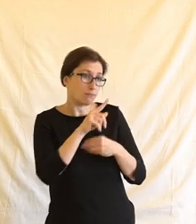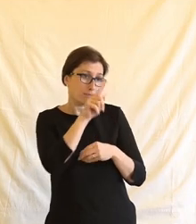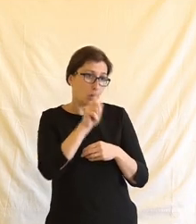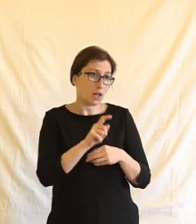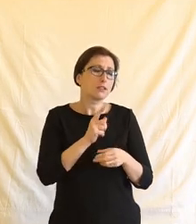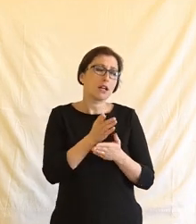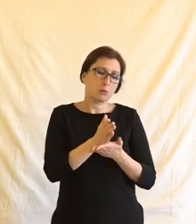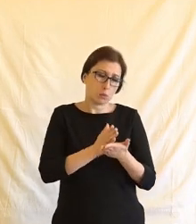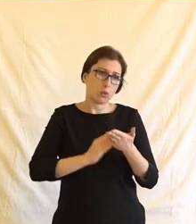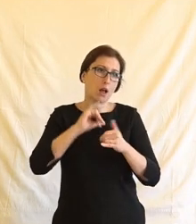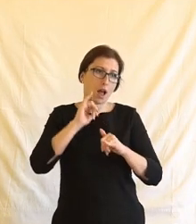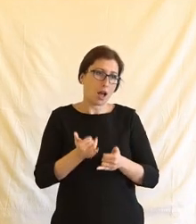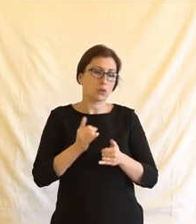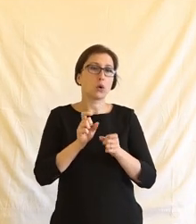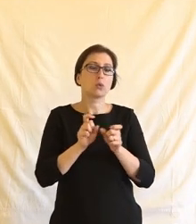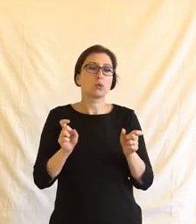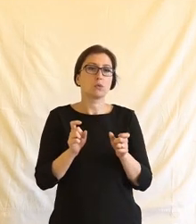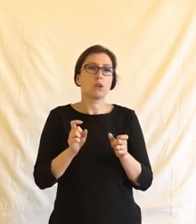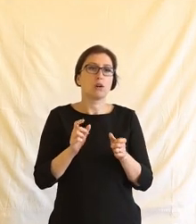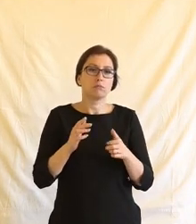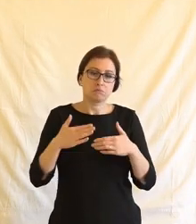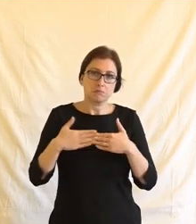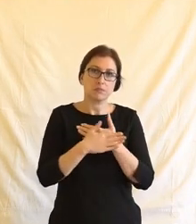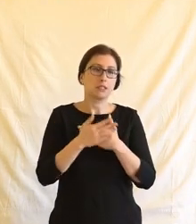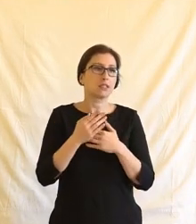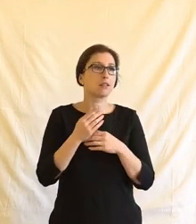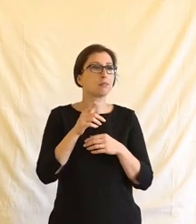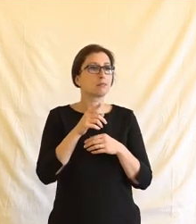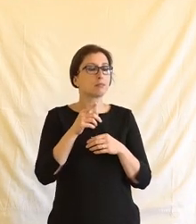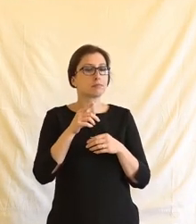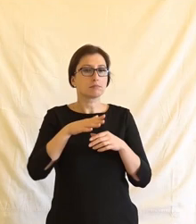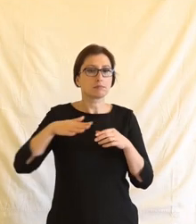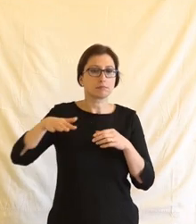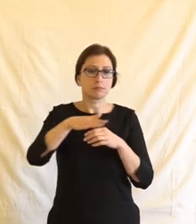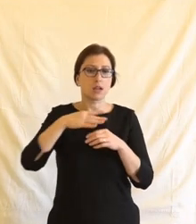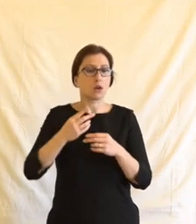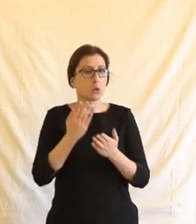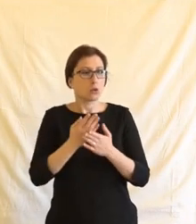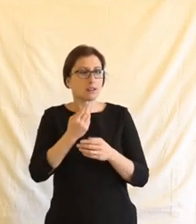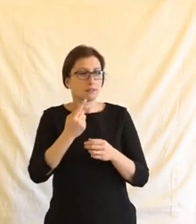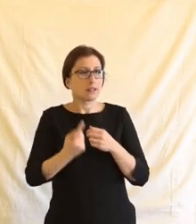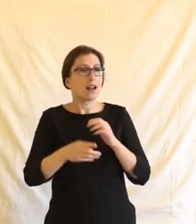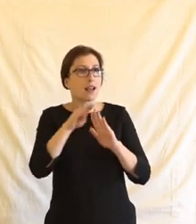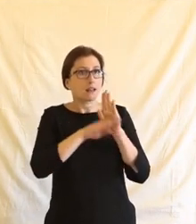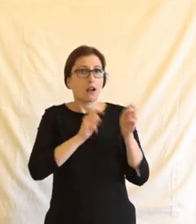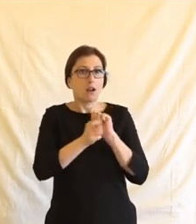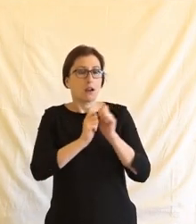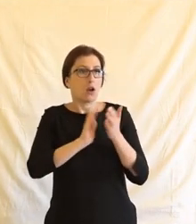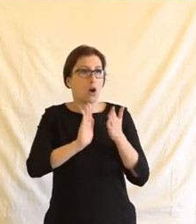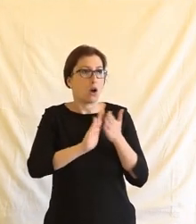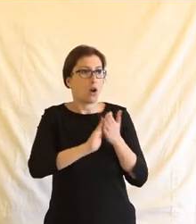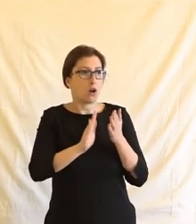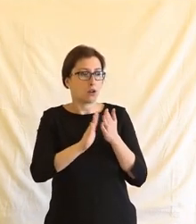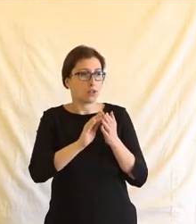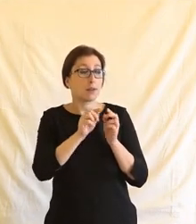míry ano, protože zřejmě v rámci a prostě v rámci nějakého vyhodnocení dopadu legislativy vyhodnocujeme